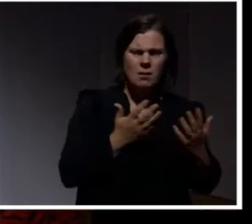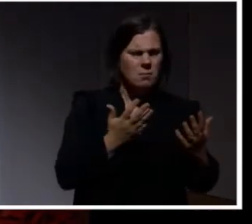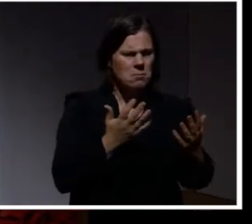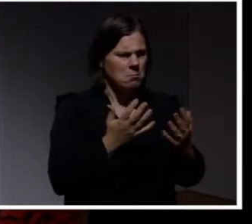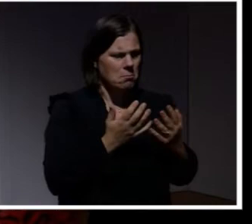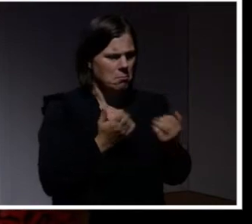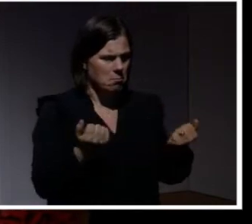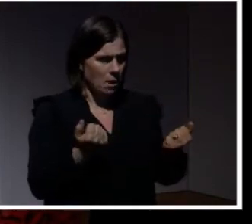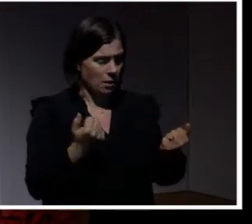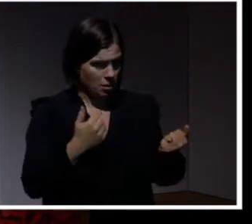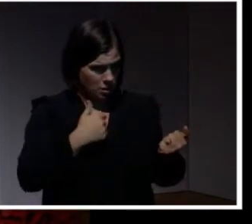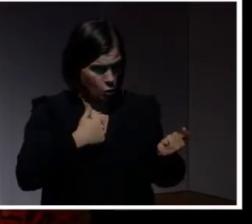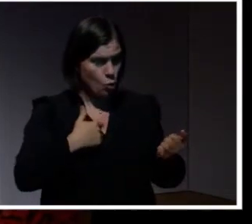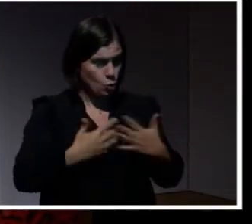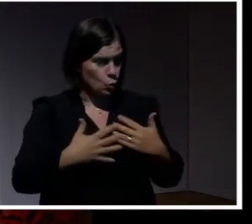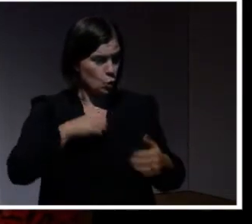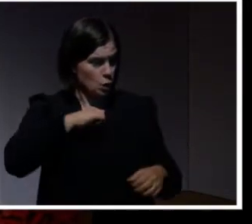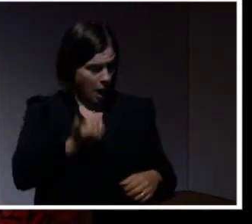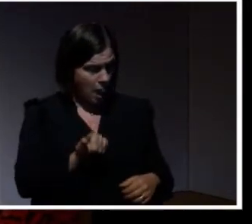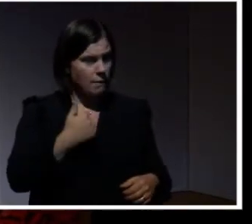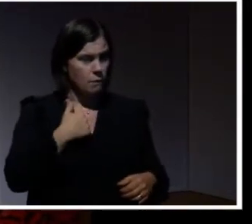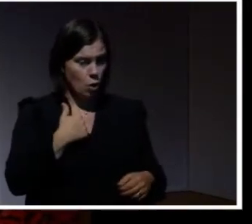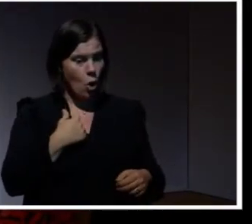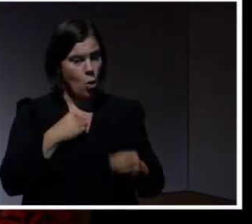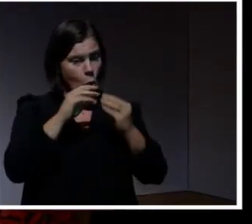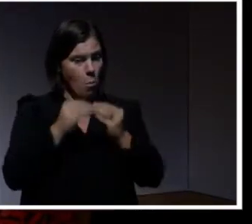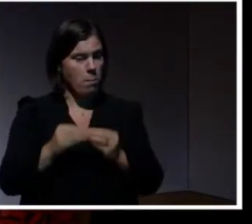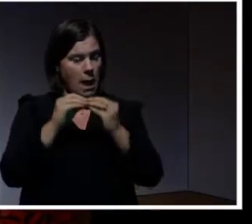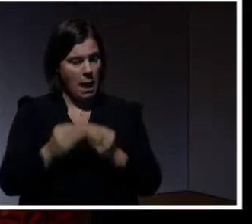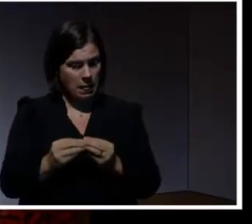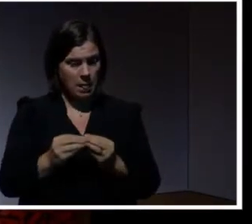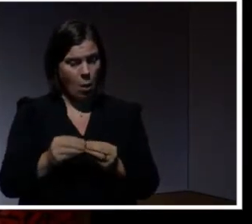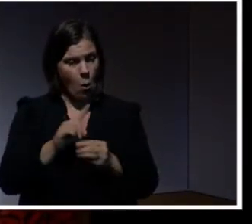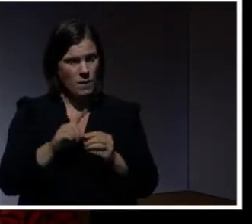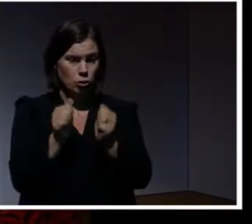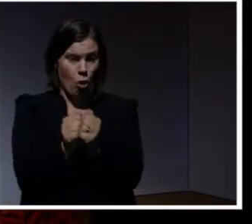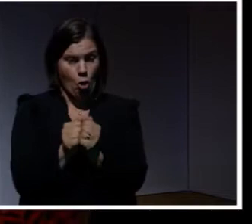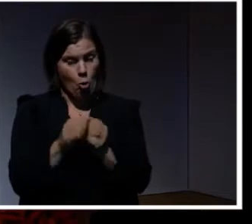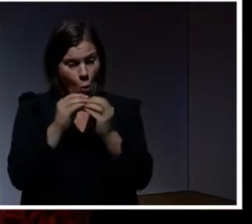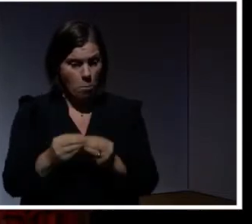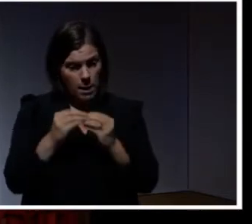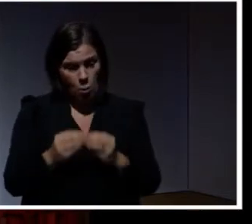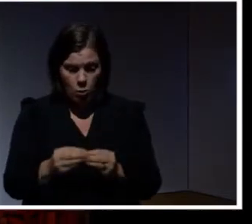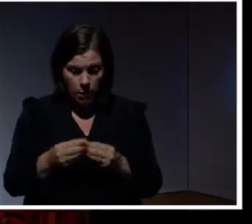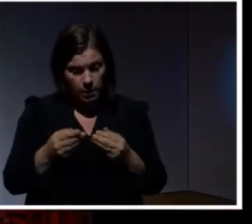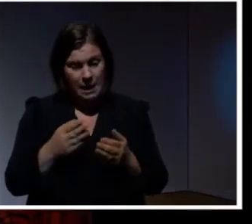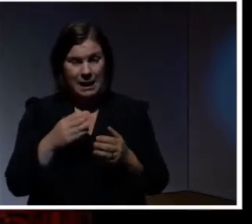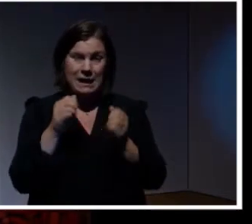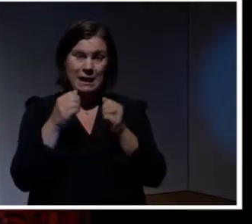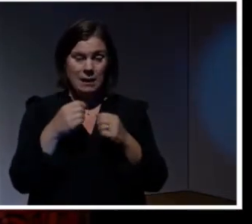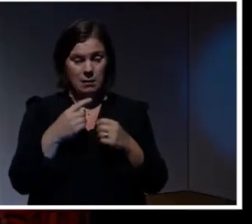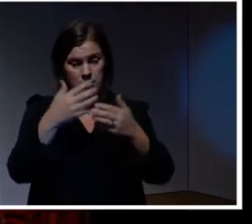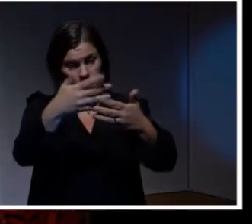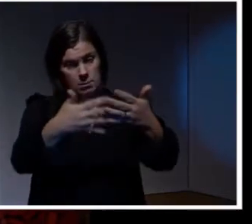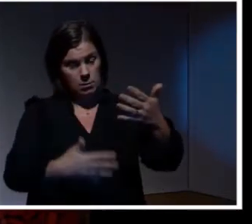Men när jag har bott själv så har jag ju ansvarat för att koppla in allting. Och då får man ju en instruktion. Och den fixar jag ju att följa. Men jag